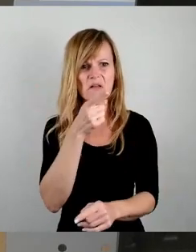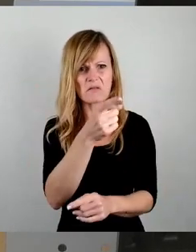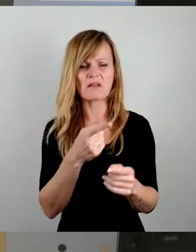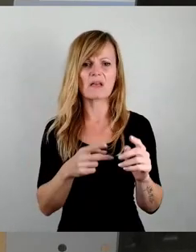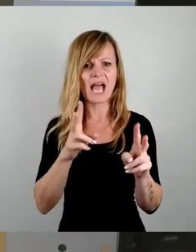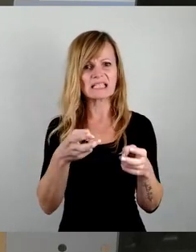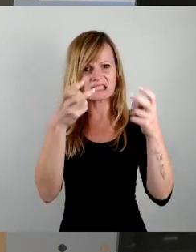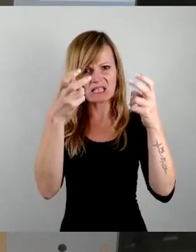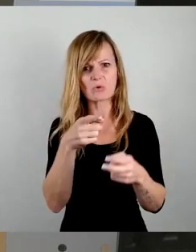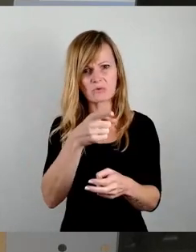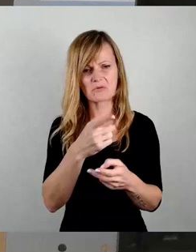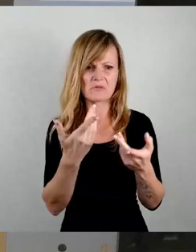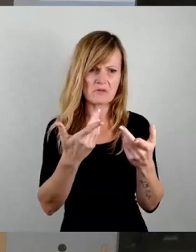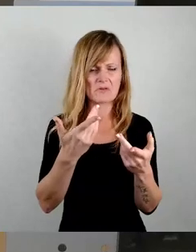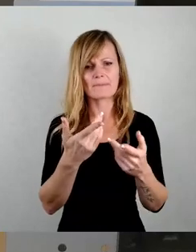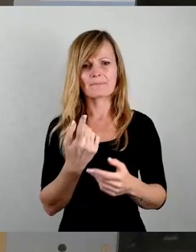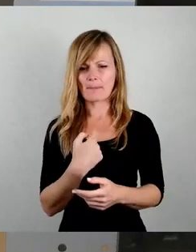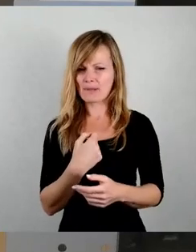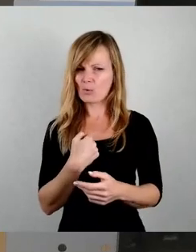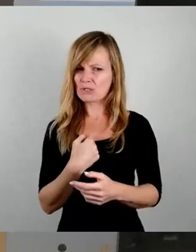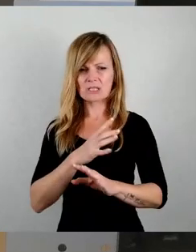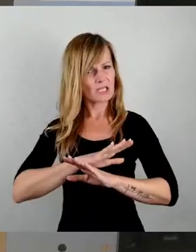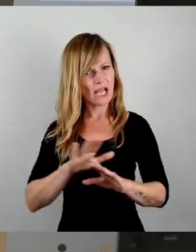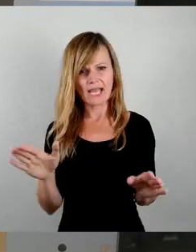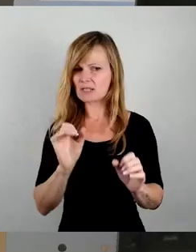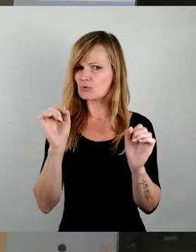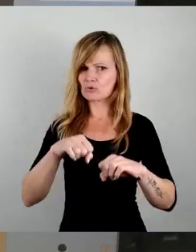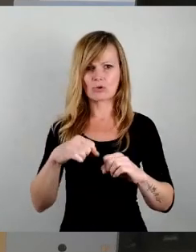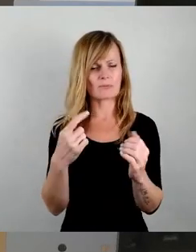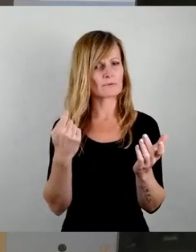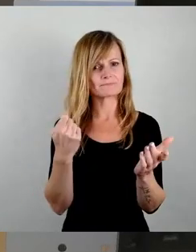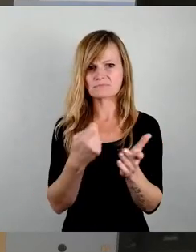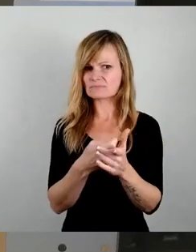Mit uns wird es keine Gebührenerhöhung ergeben, aus erzieherischen Zwecken.